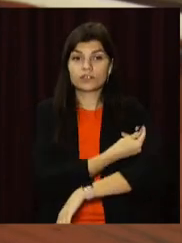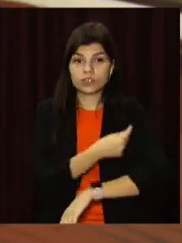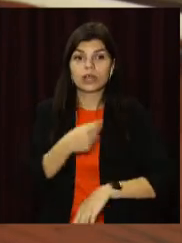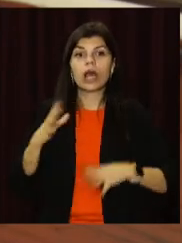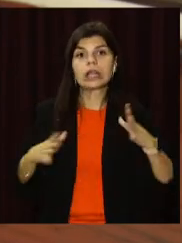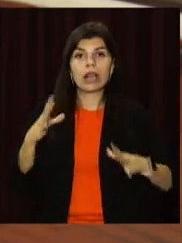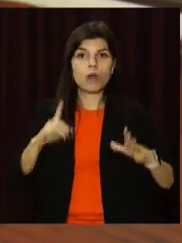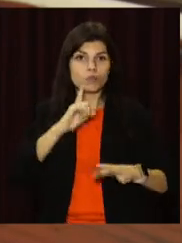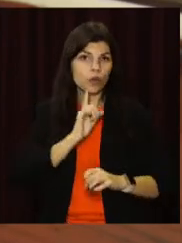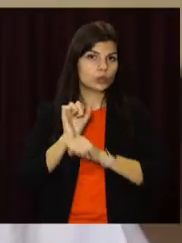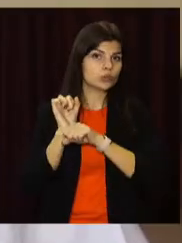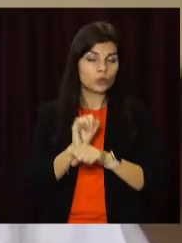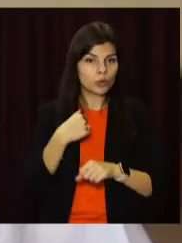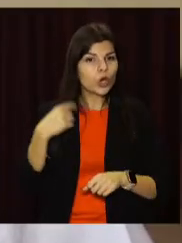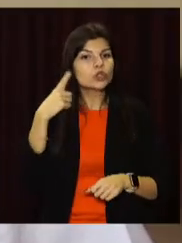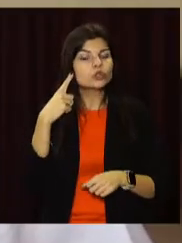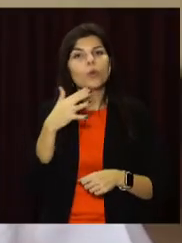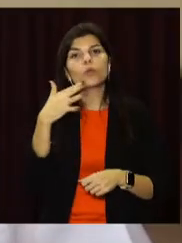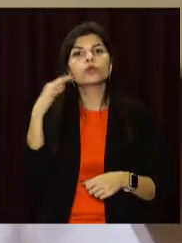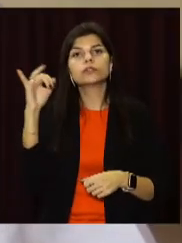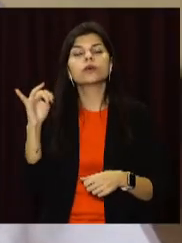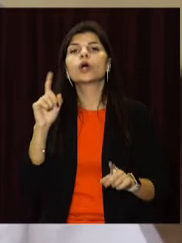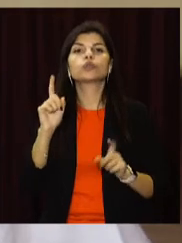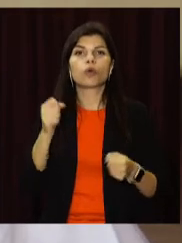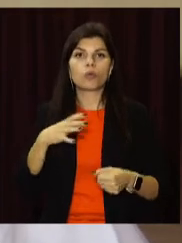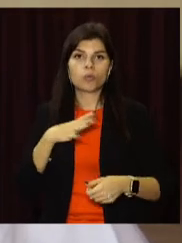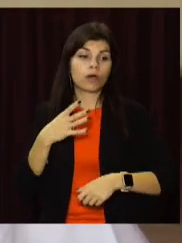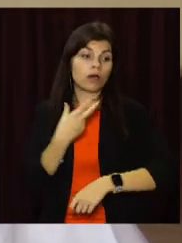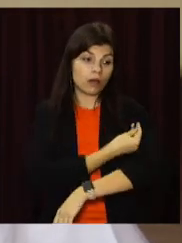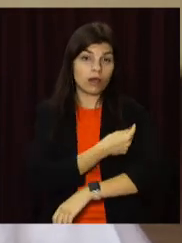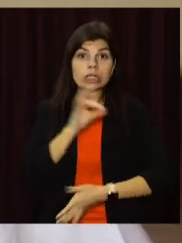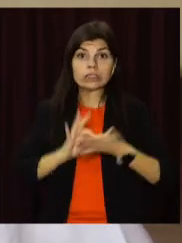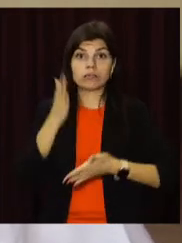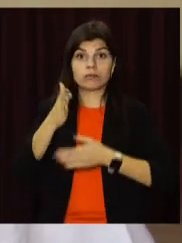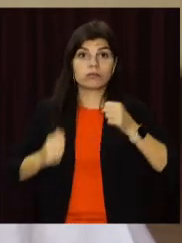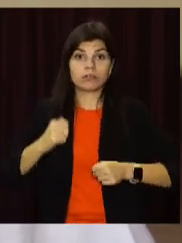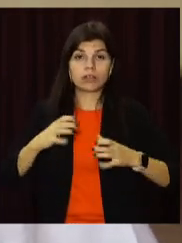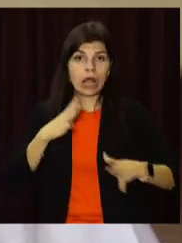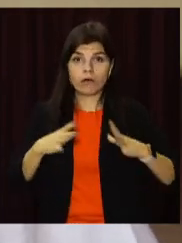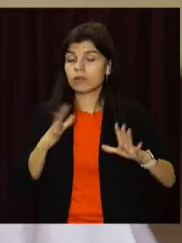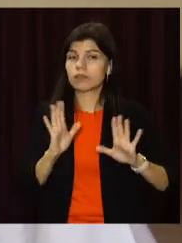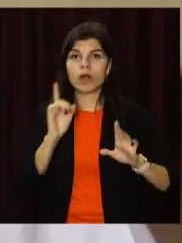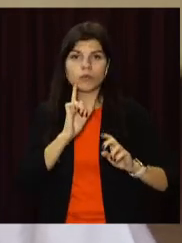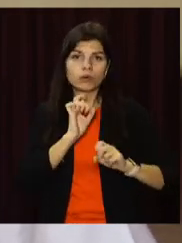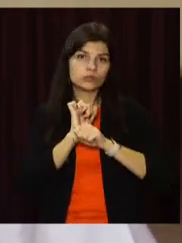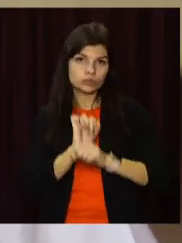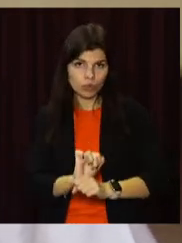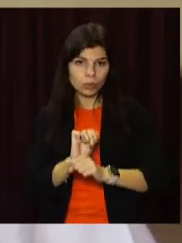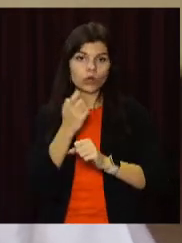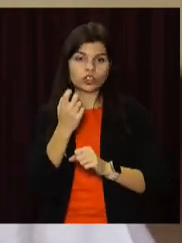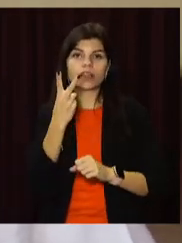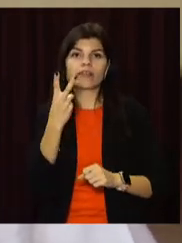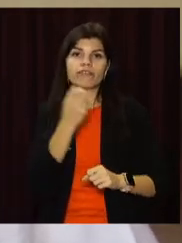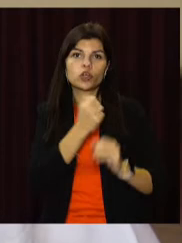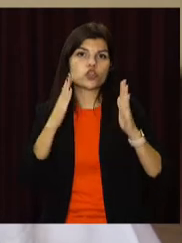від тренувань. Я просто слухала багато історій про те, як це могло чимось закінчитися. І з-за цього я краще вирішила перестрахуватися. Я залишилася на